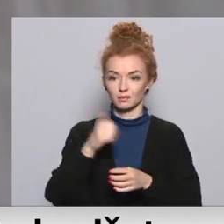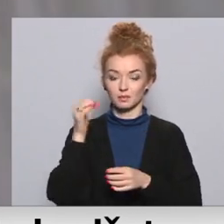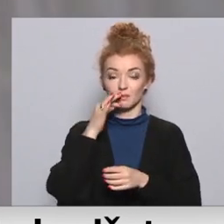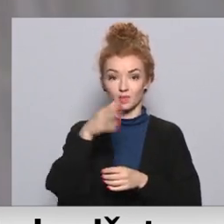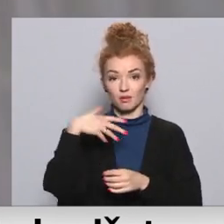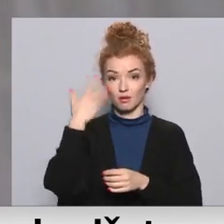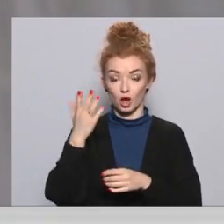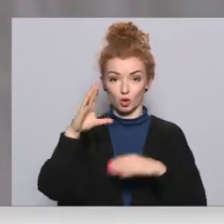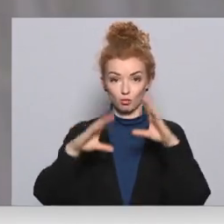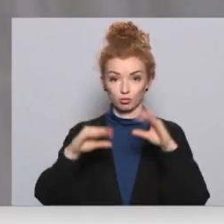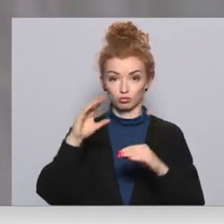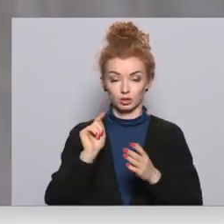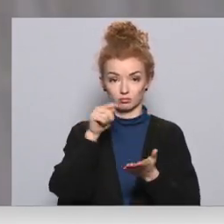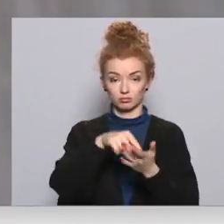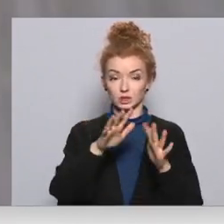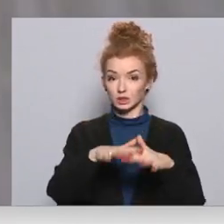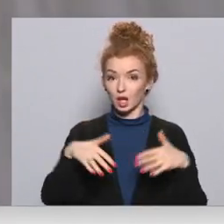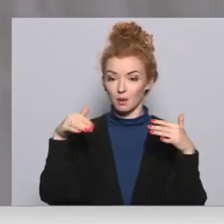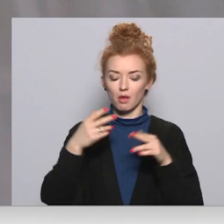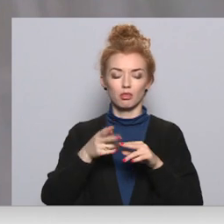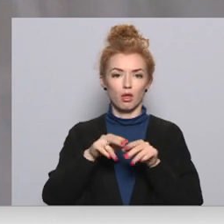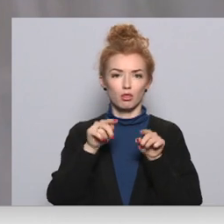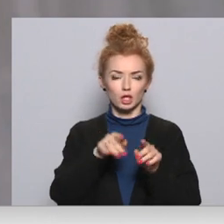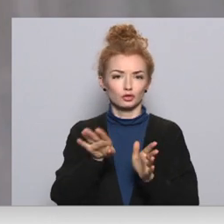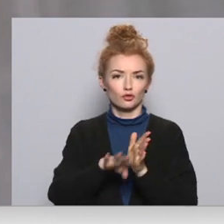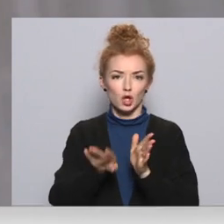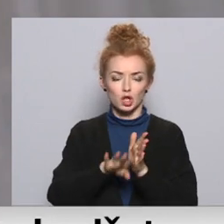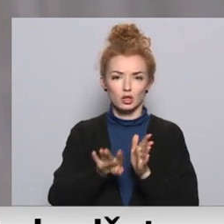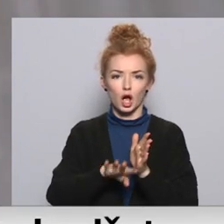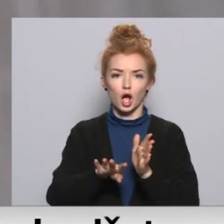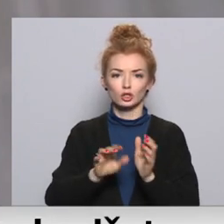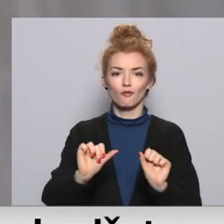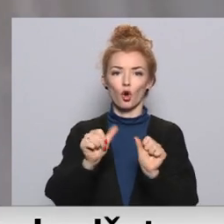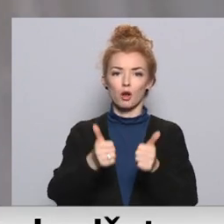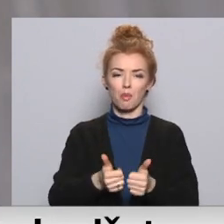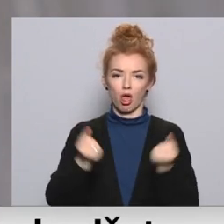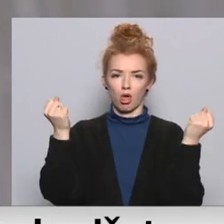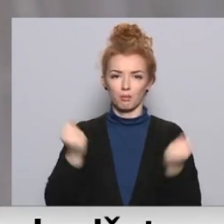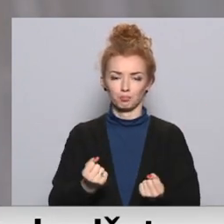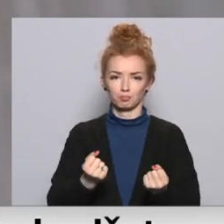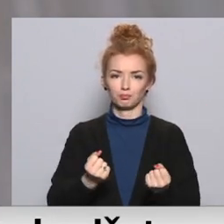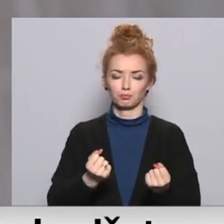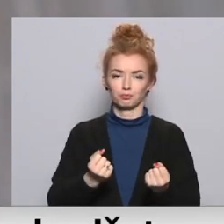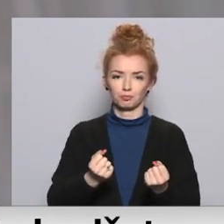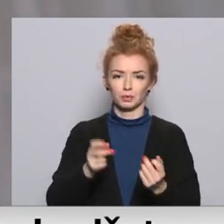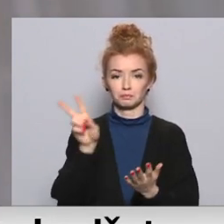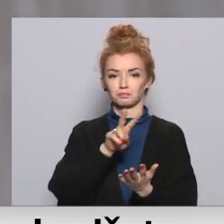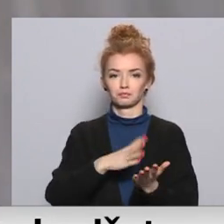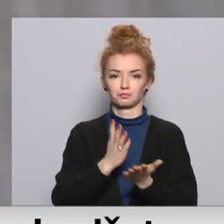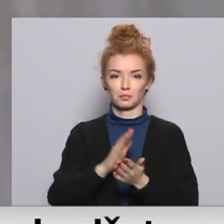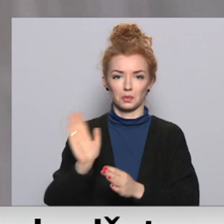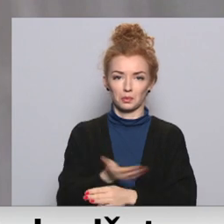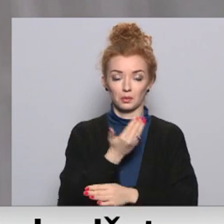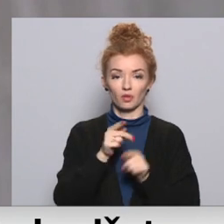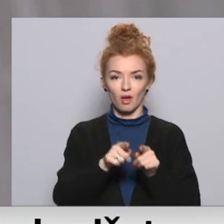kad budžets nonāk saimā, tad tas tiek vienkārši formāli, brutāli izgrūst cauri. Tā tas notiek